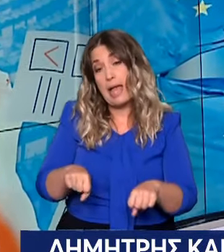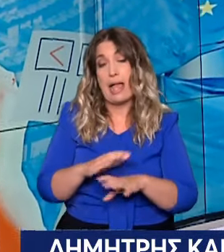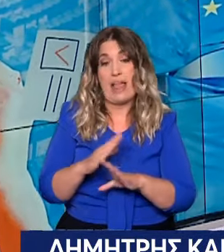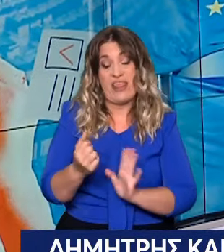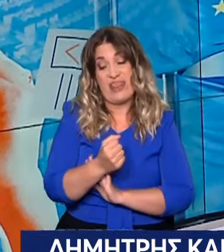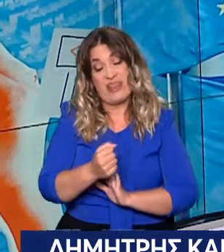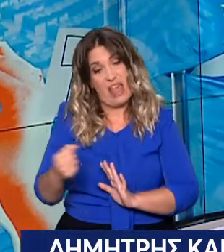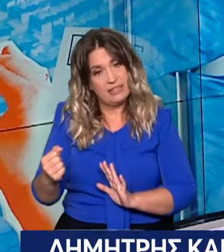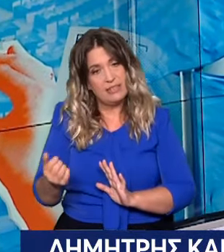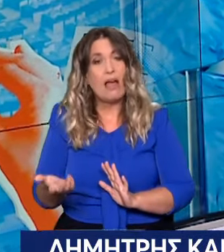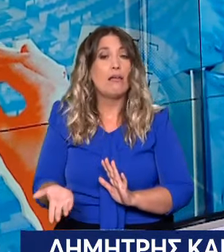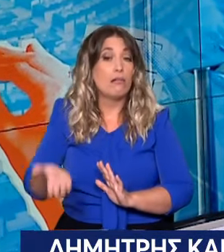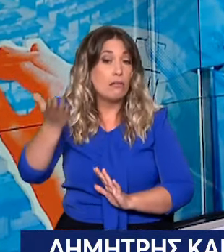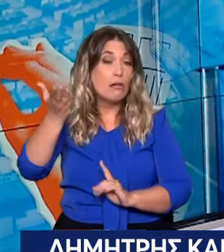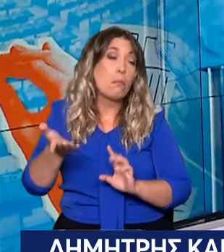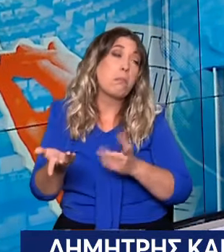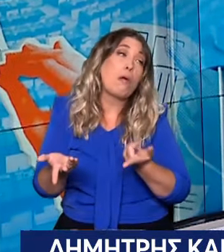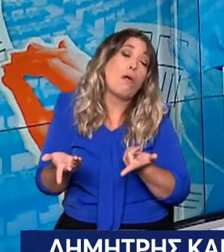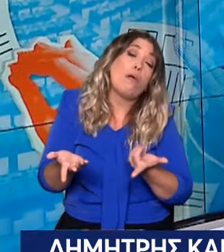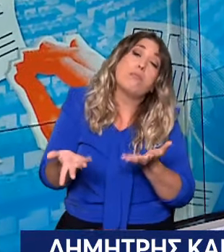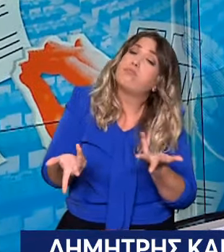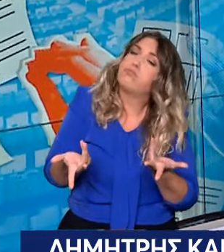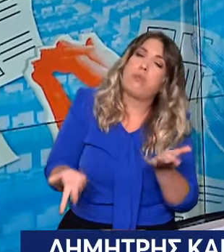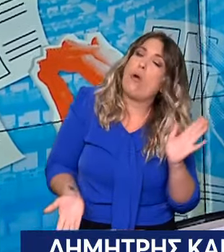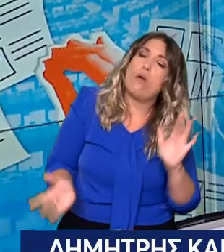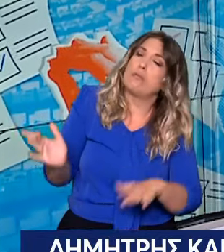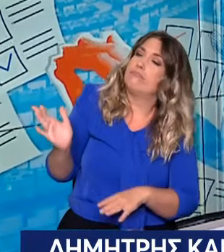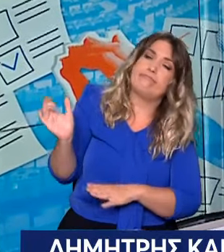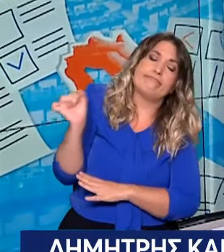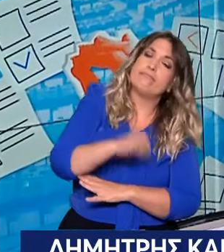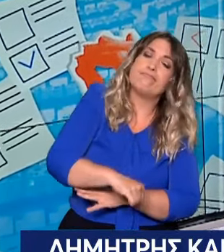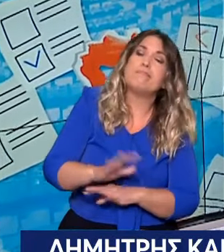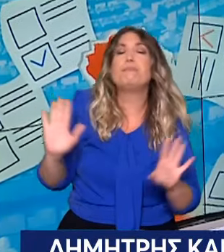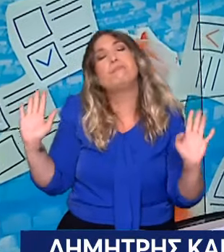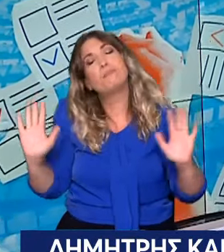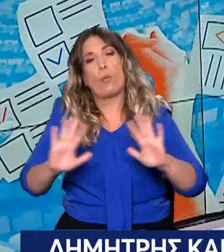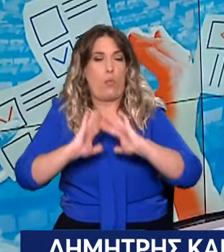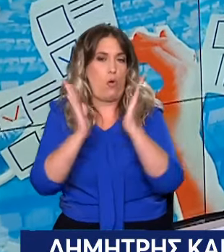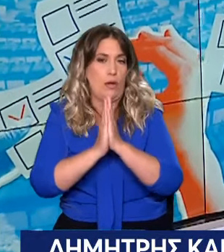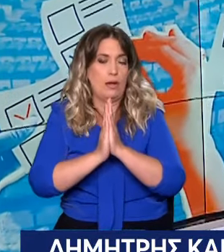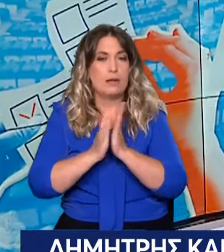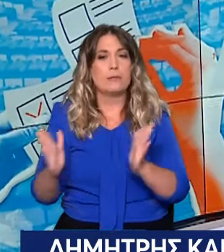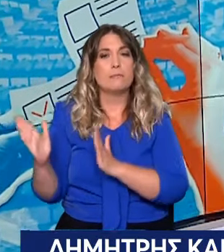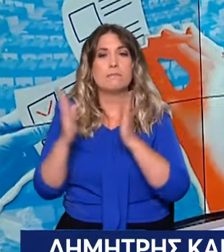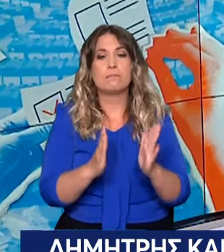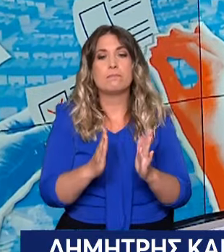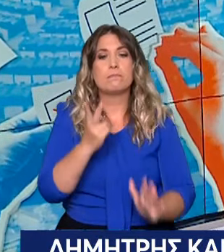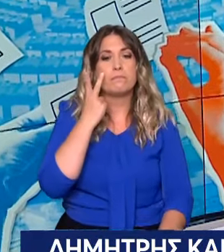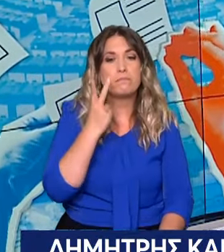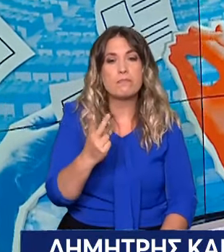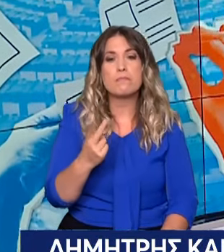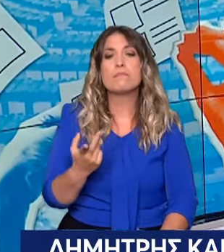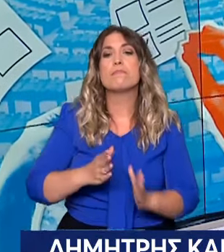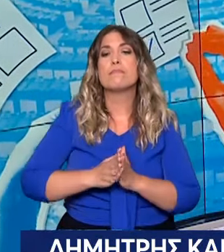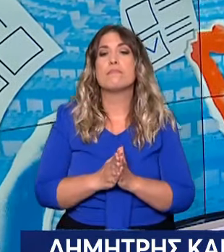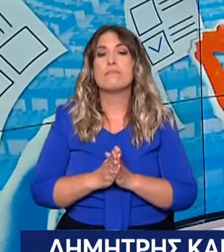γυρίσει μπούμεραν και κανείς δεν μπορεί να κάνει πρόβληση. Και πέρα όμως, να πούμε ότι μπορεί τα μήντια και πολλοί και πολιτικοί